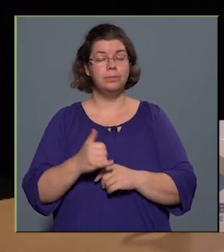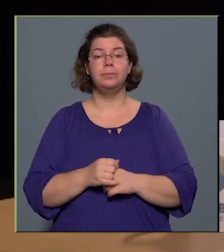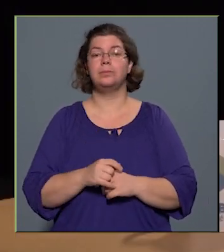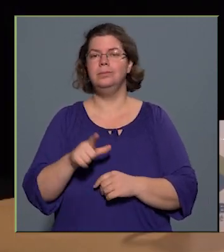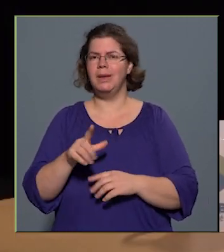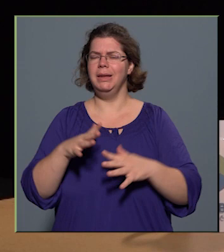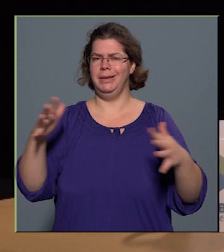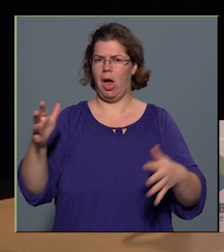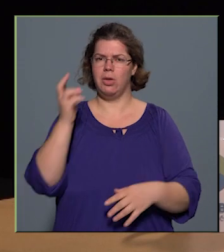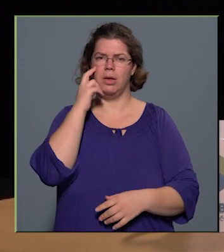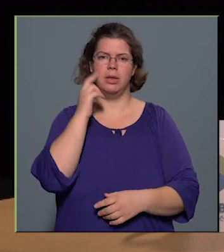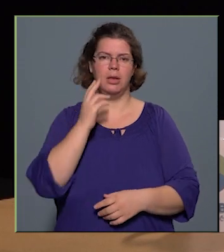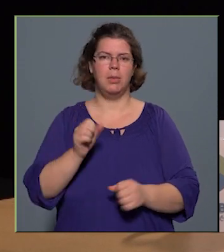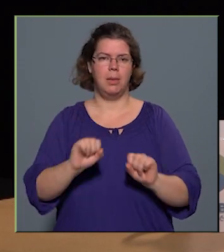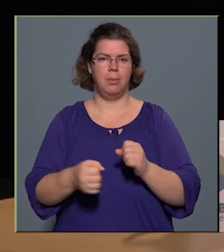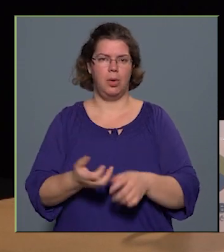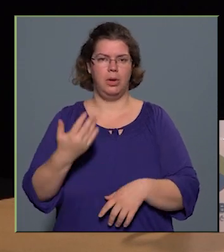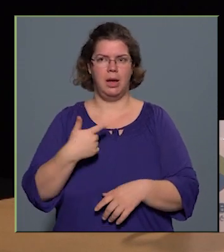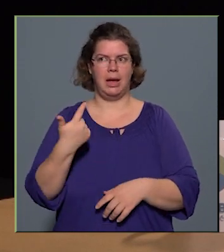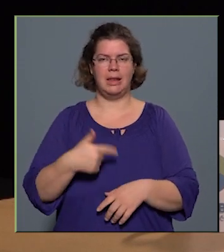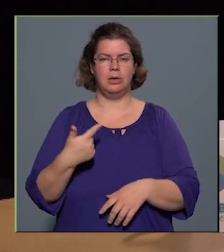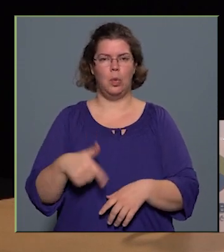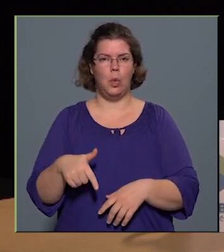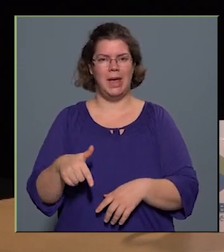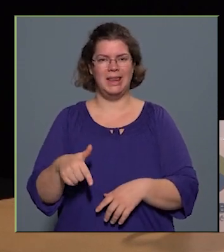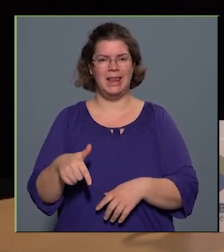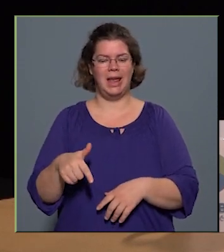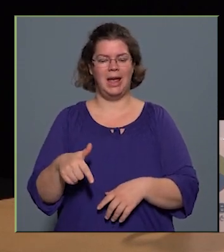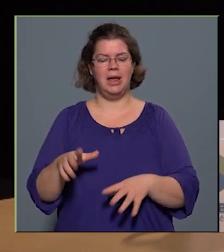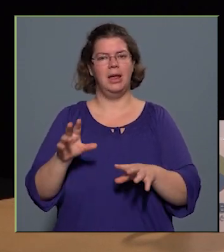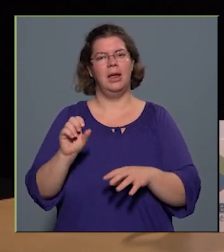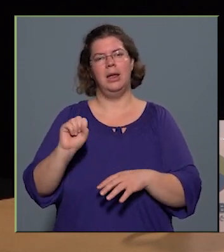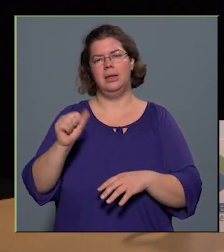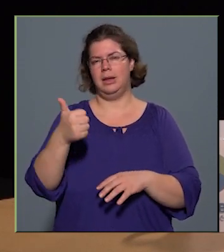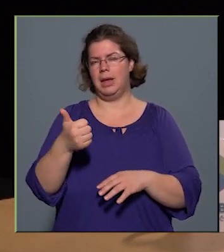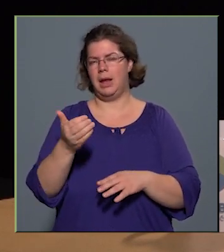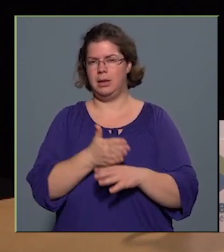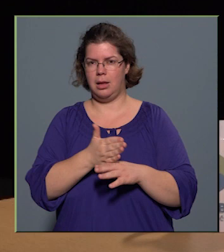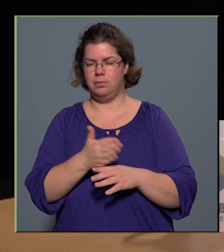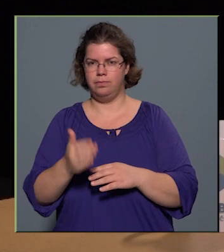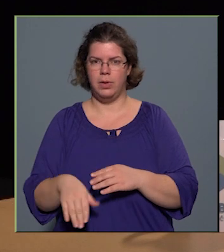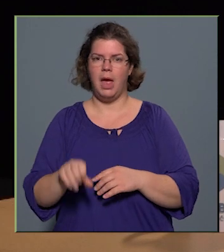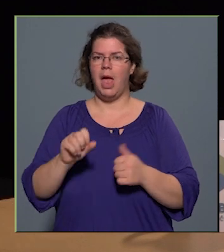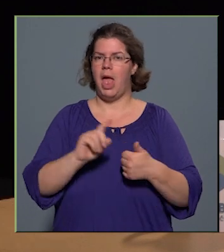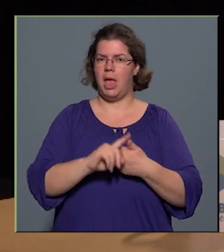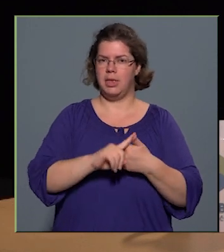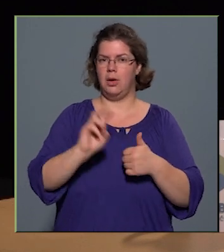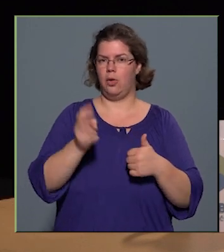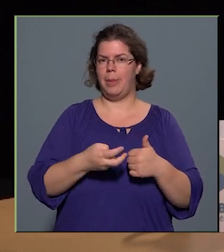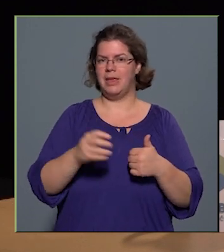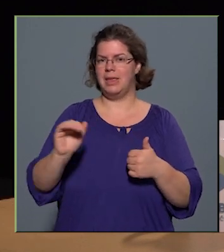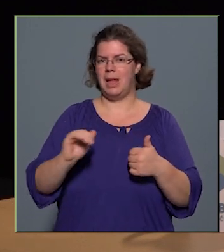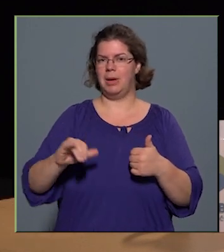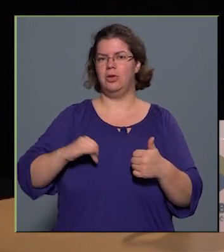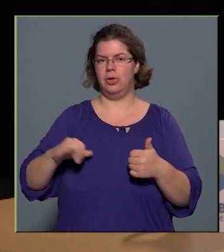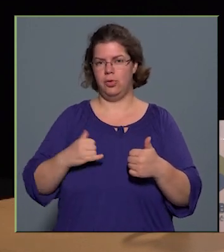nagy intézmény működött 2011 előtti a Kőbányára, az egyik volt a Kőbányai Gyermek és